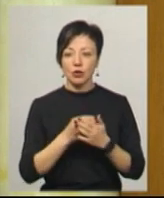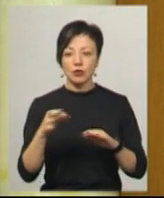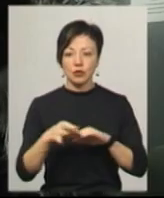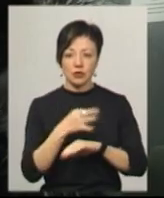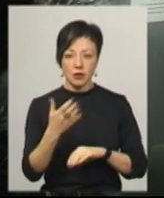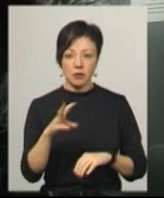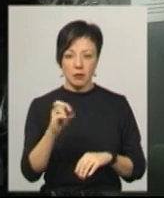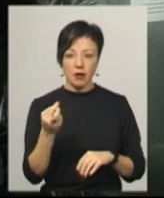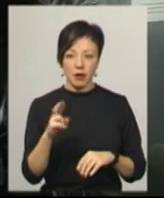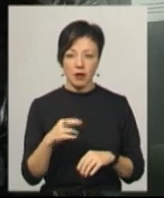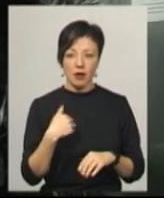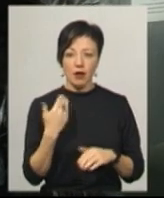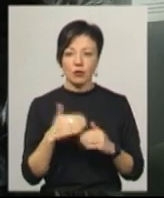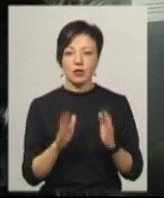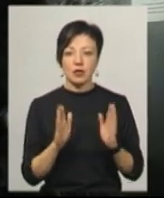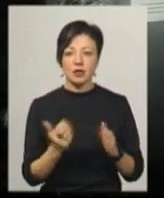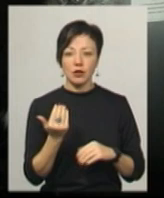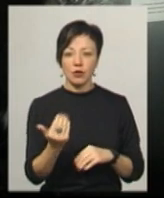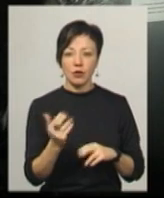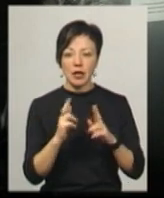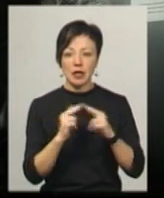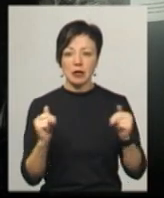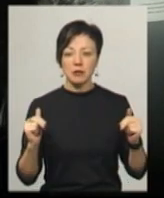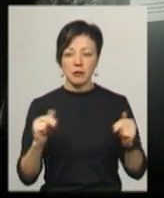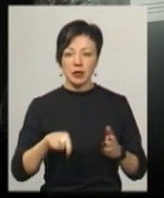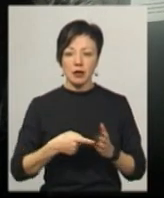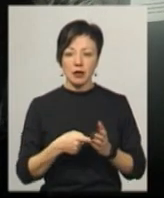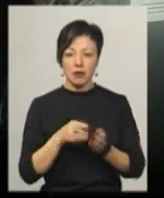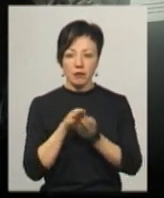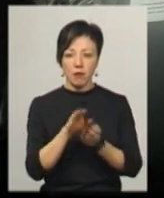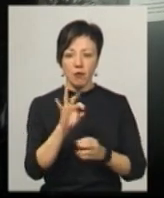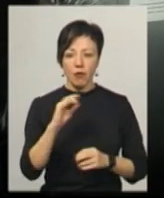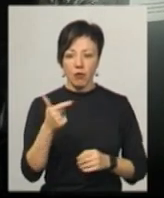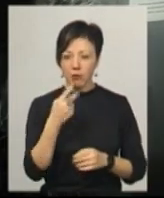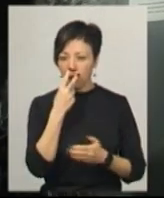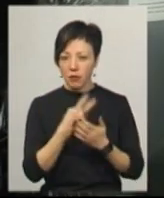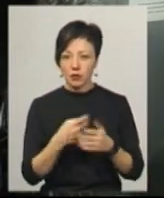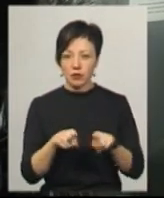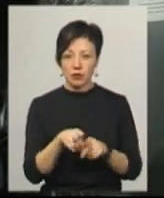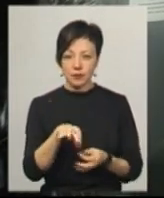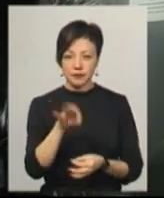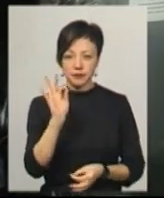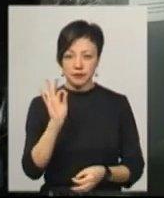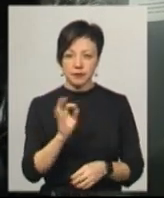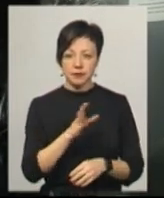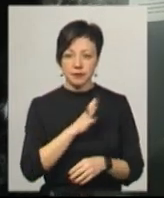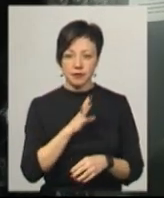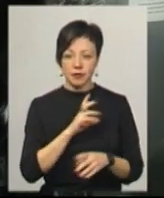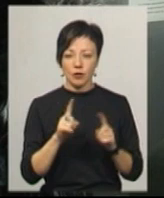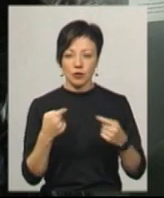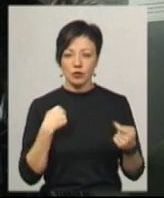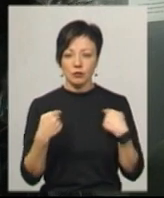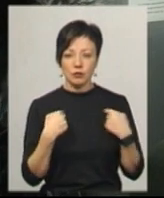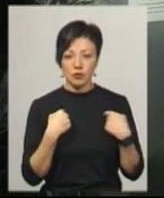дружина Має. Я вже тільки його в Дніпрі, в Морзі побачила. Він був дуже худенький, дуже